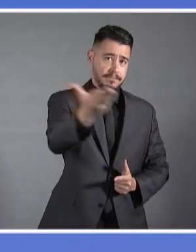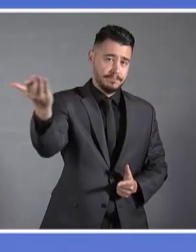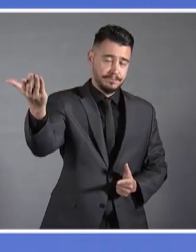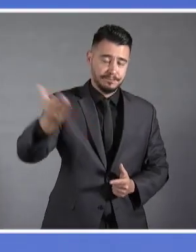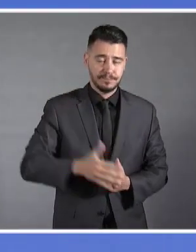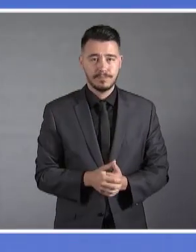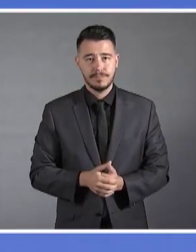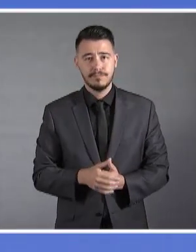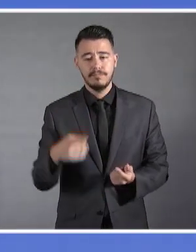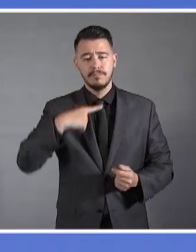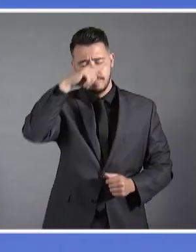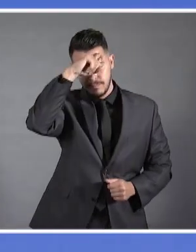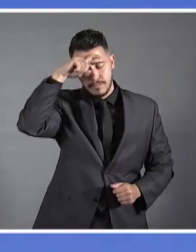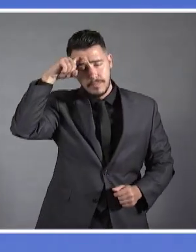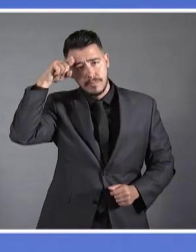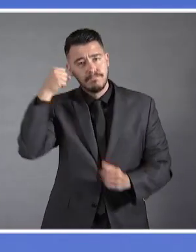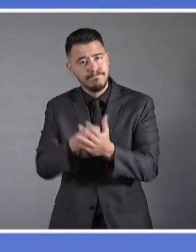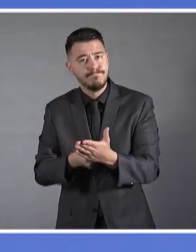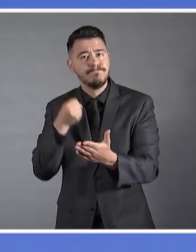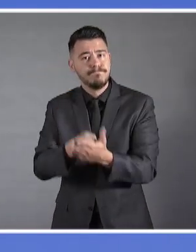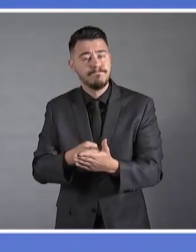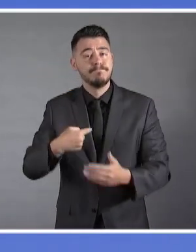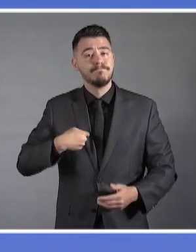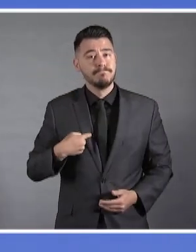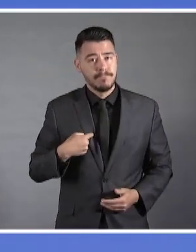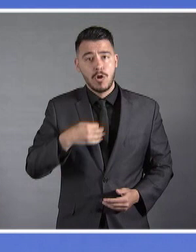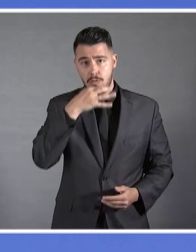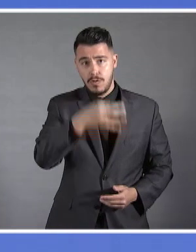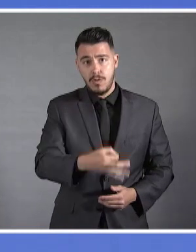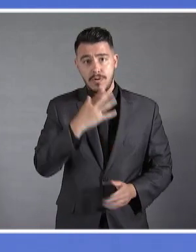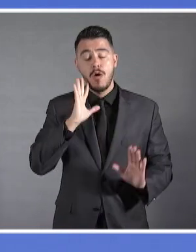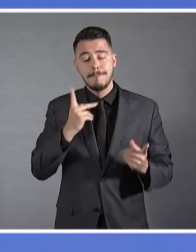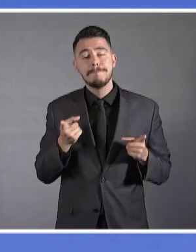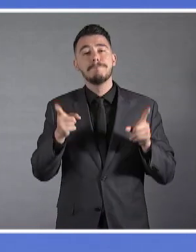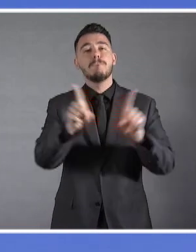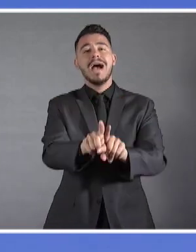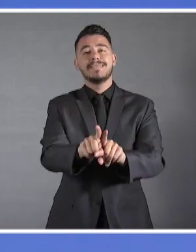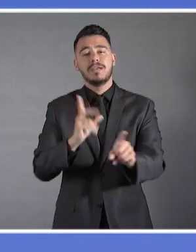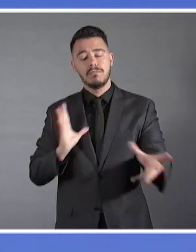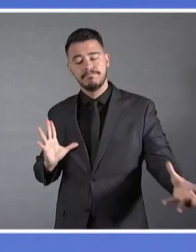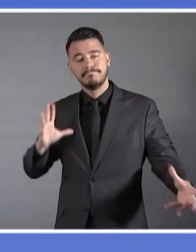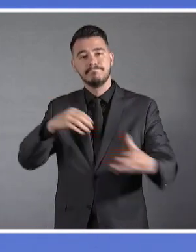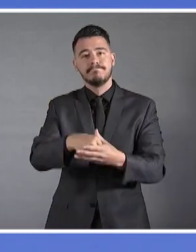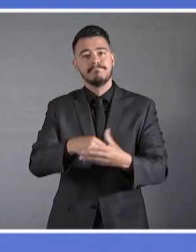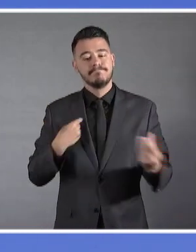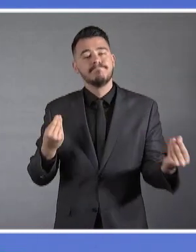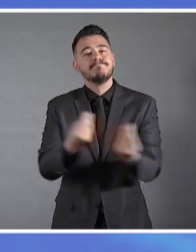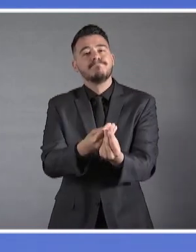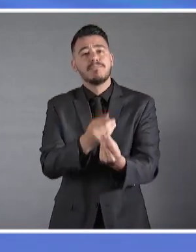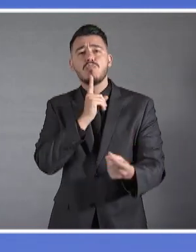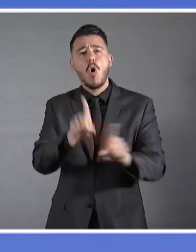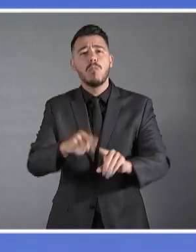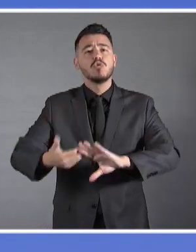αγώνα που διεξάγουμε δηλώνω στρατευμένος κοντά και μαζί σας την πρώτη γραμμή όπως και τότε στο ξεκίνημα πριν από